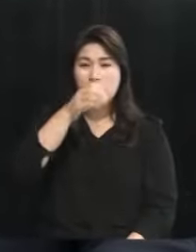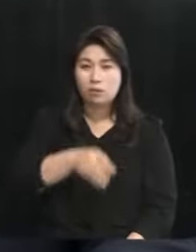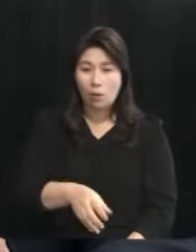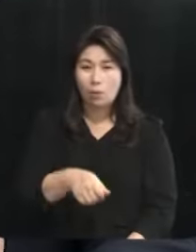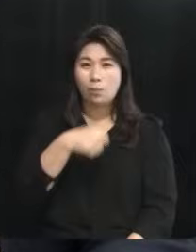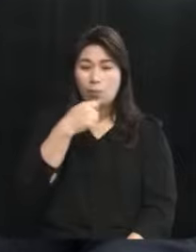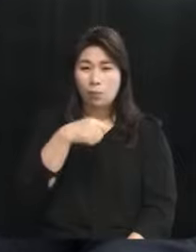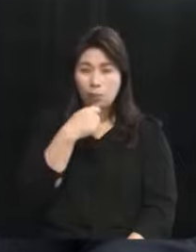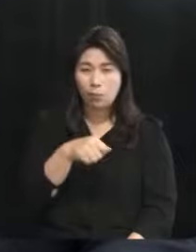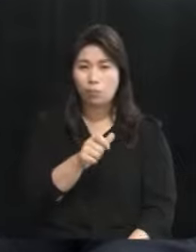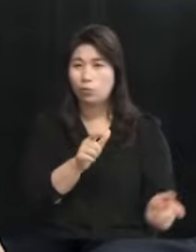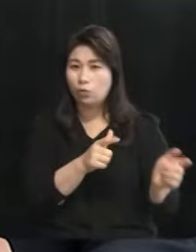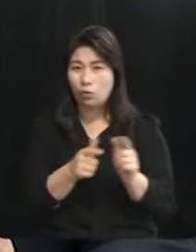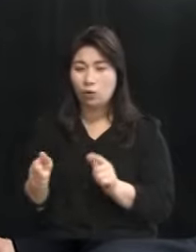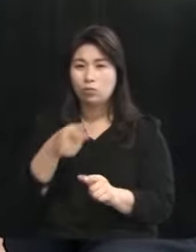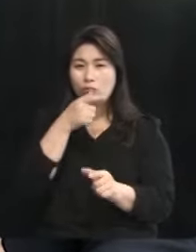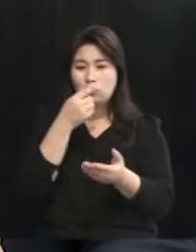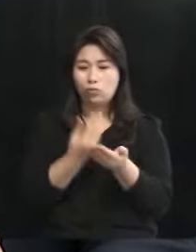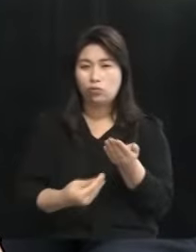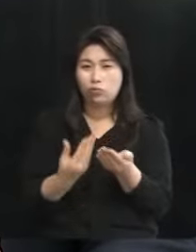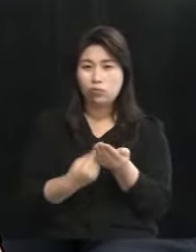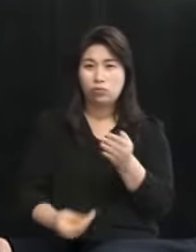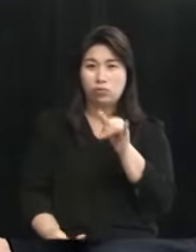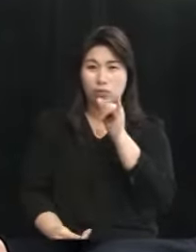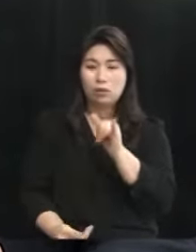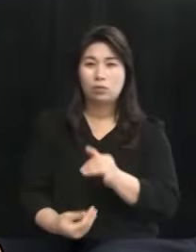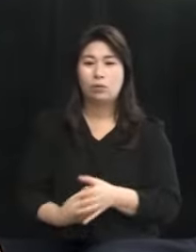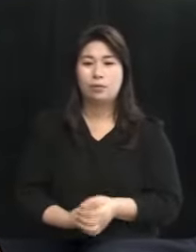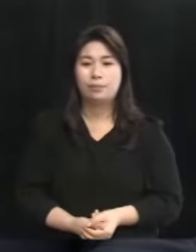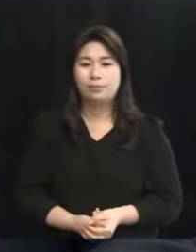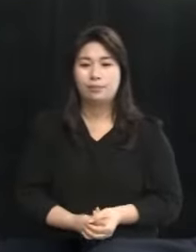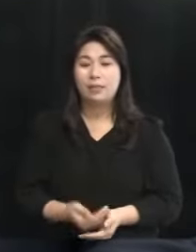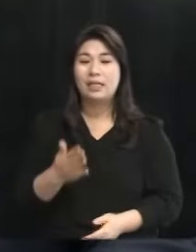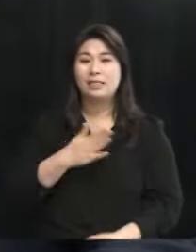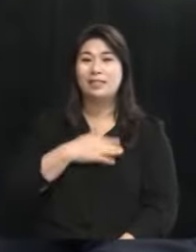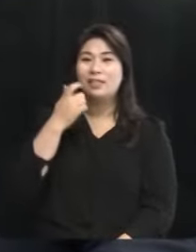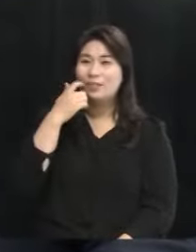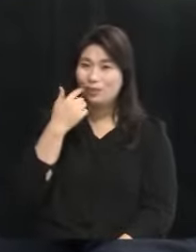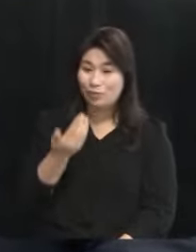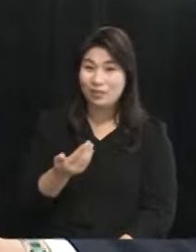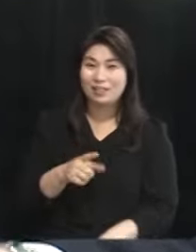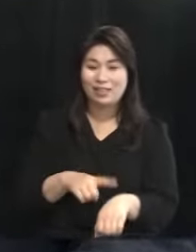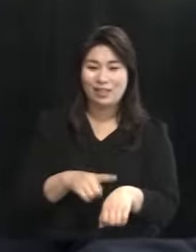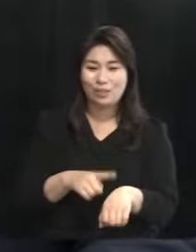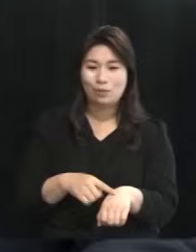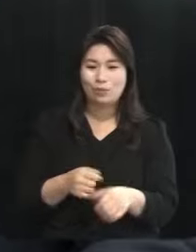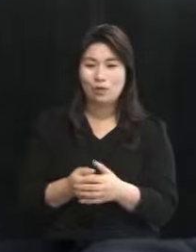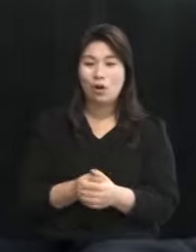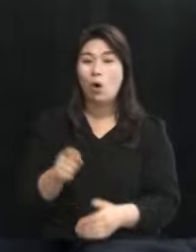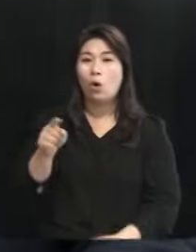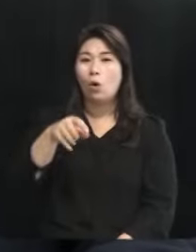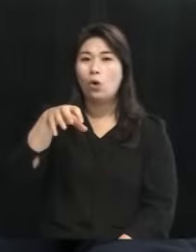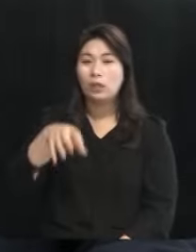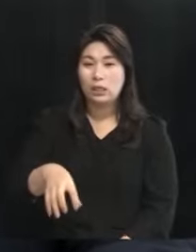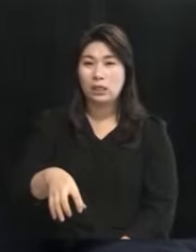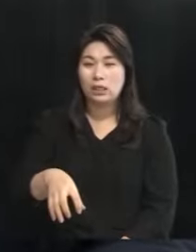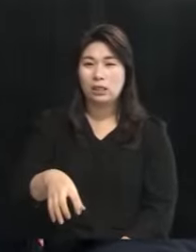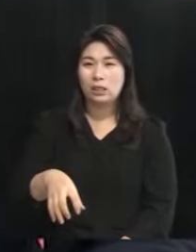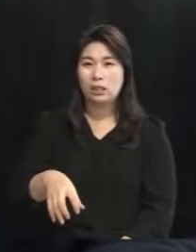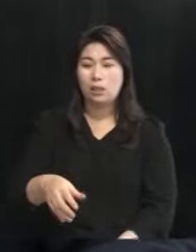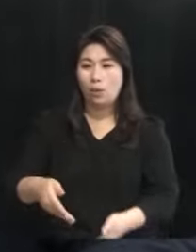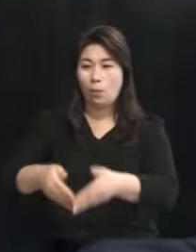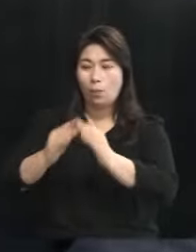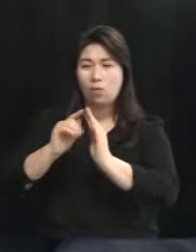하수가 나올 수밖에 없는데 지금 김승욱 후보는 제 질문 시간입니다 김승욱 후보는 지금 어디 하수정말처리장이